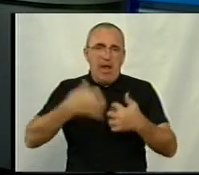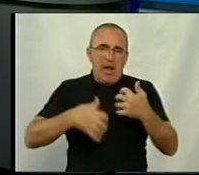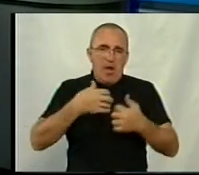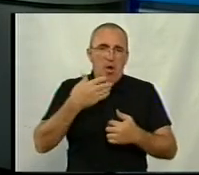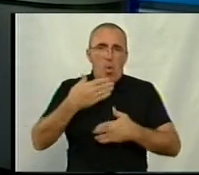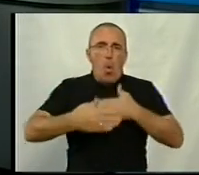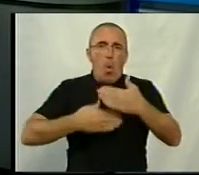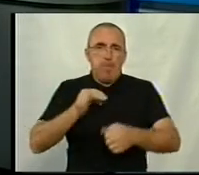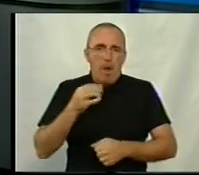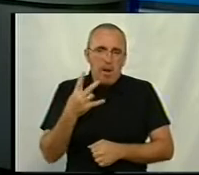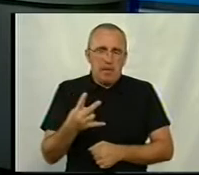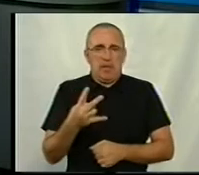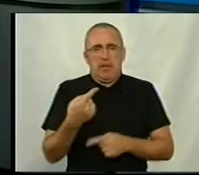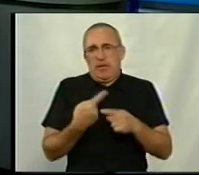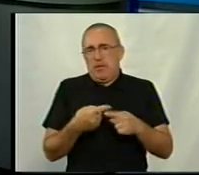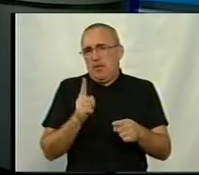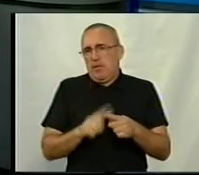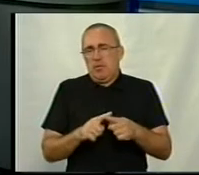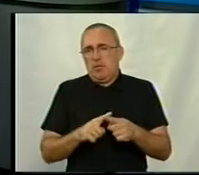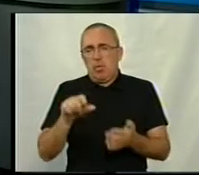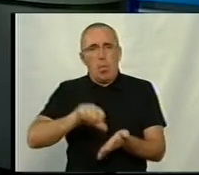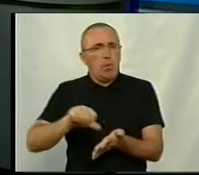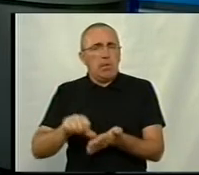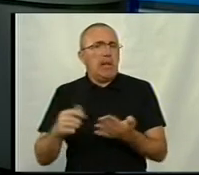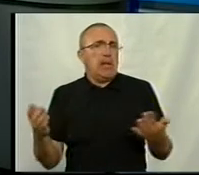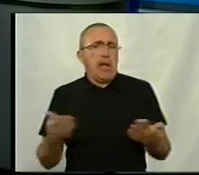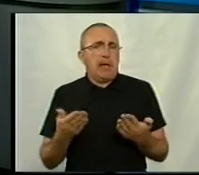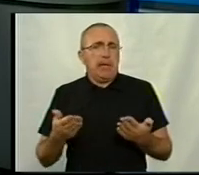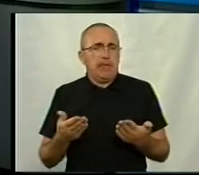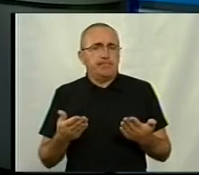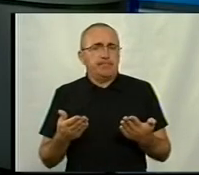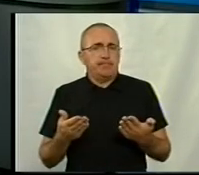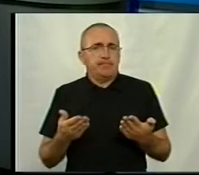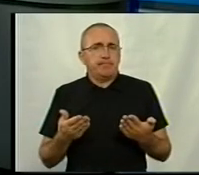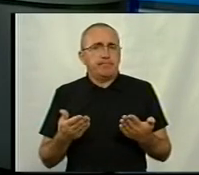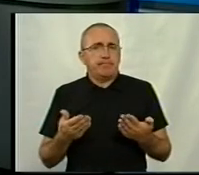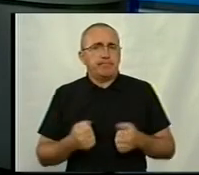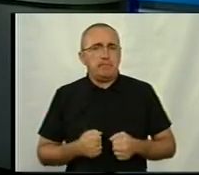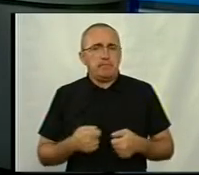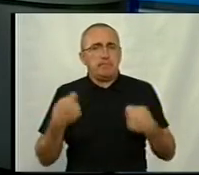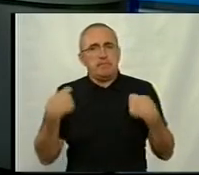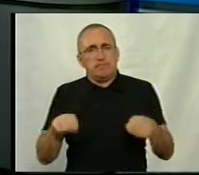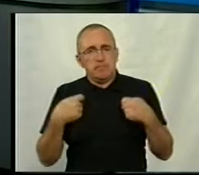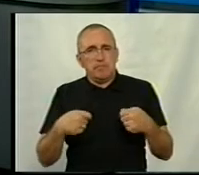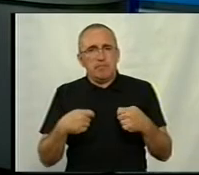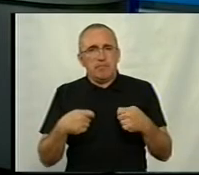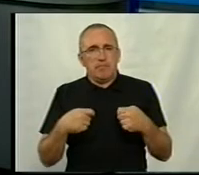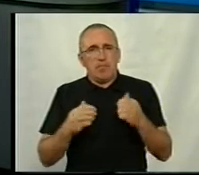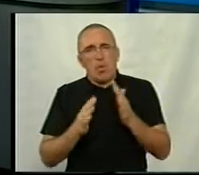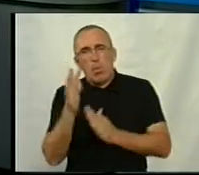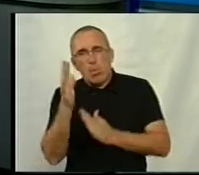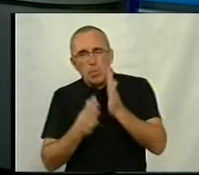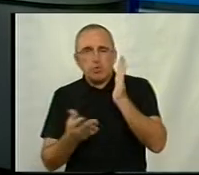комбайновий. Чи будуть такі учасники, які продавали, знаю, кущі там,